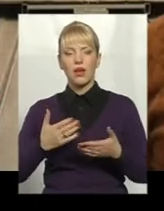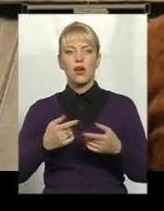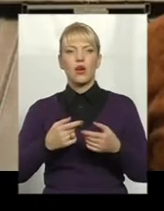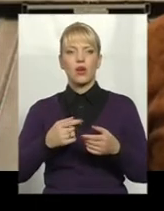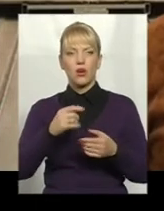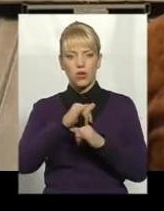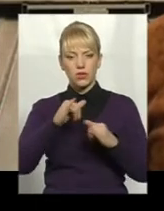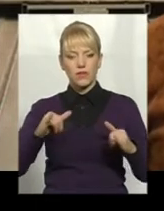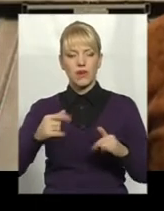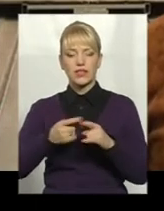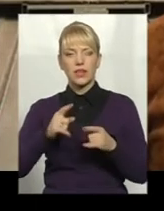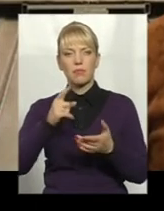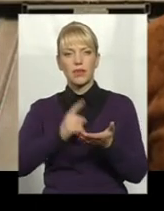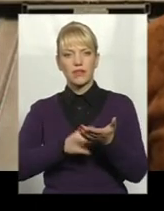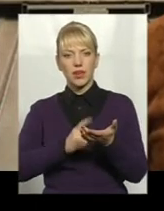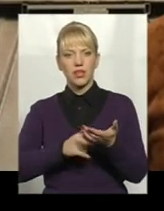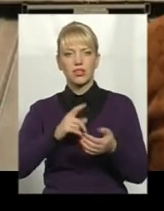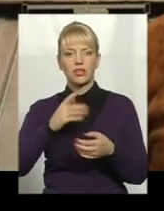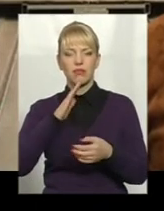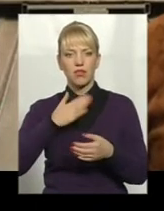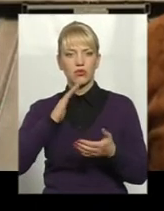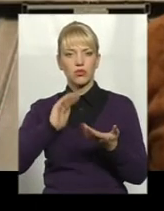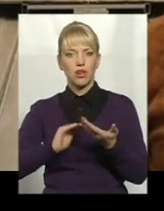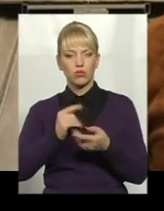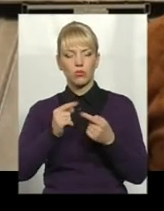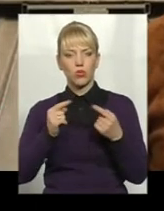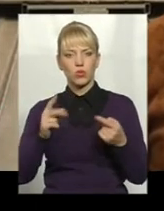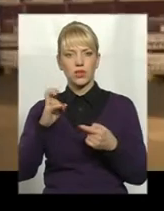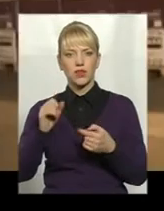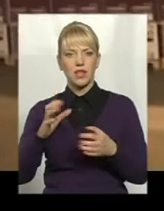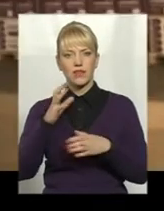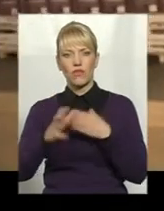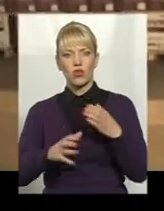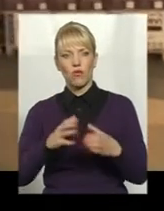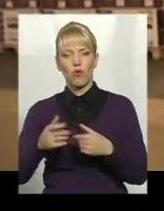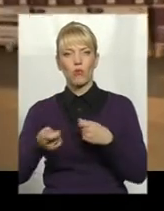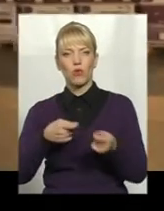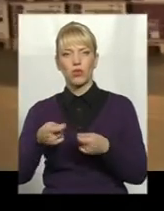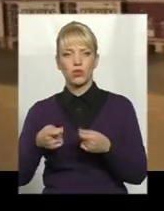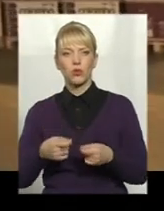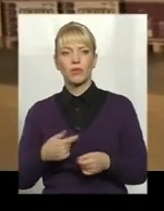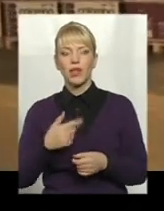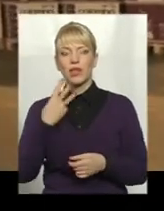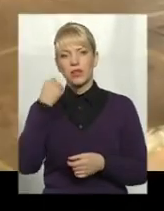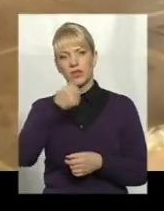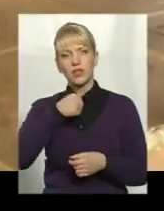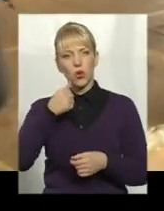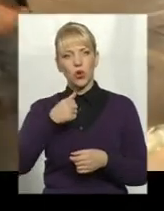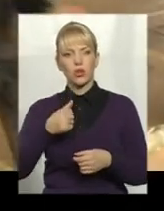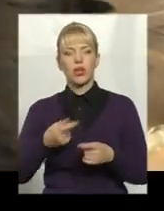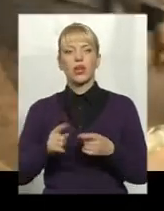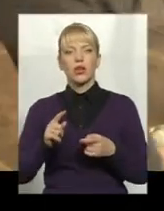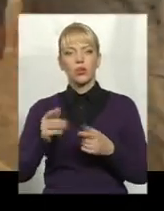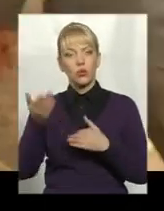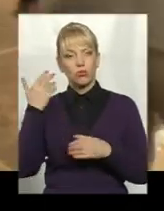це є підтвердженням якості нашої продукції на світовому ринку. Ще три роки тому головним експортером бутфарфору була